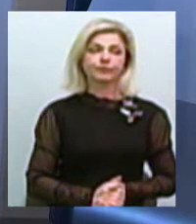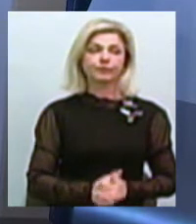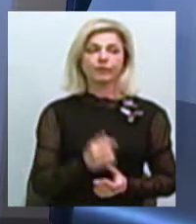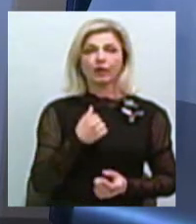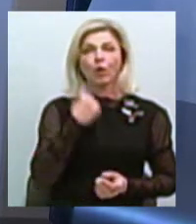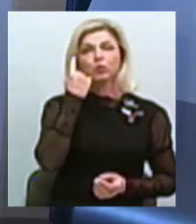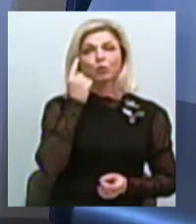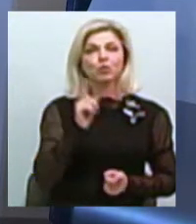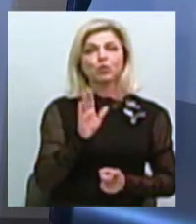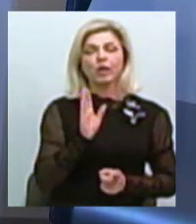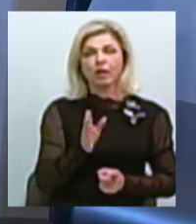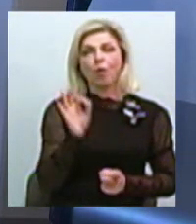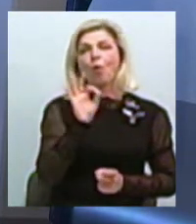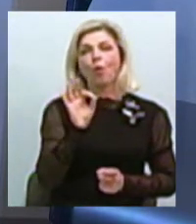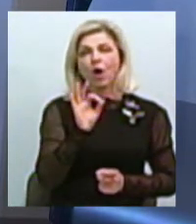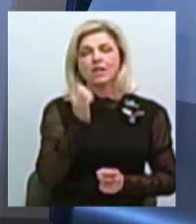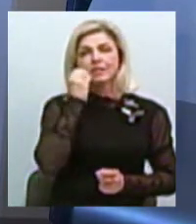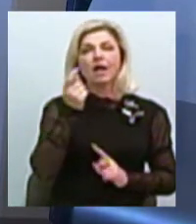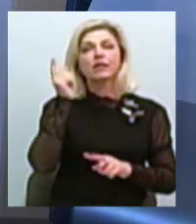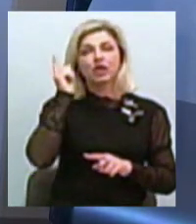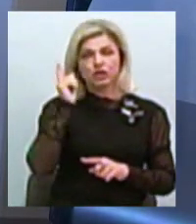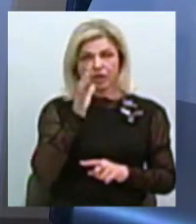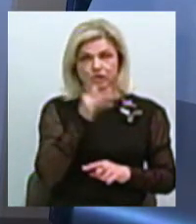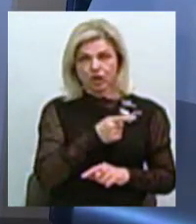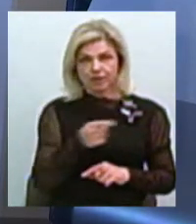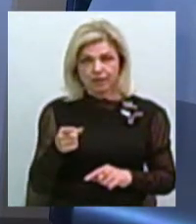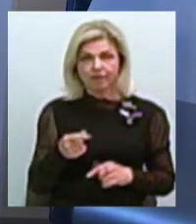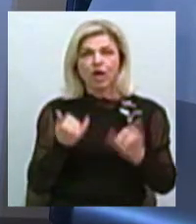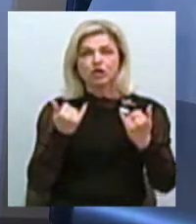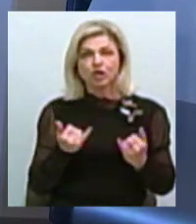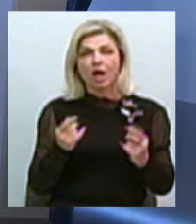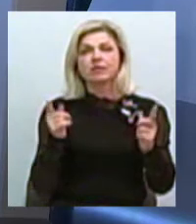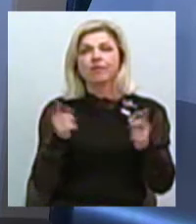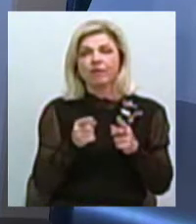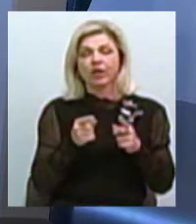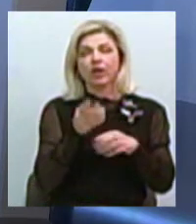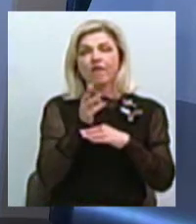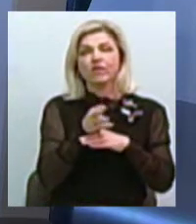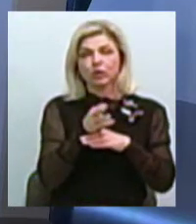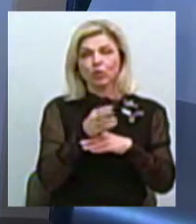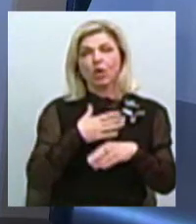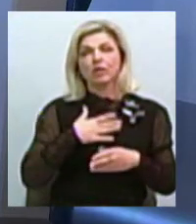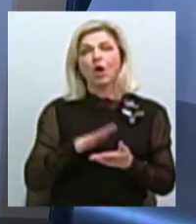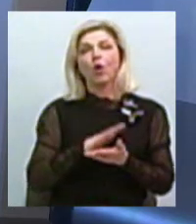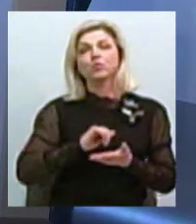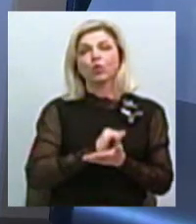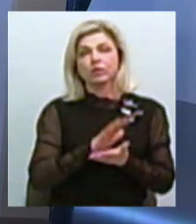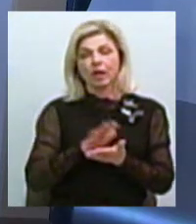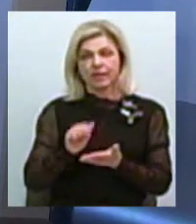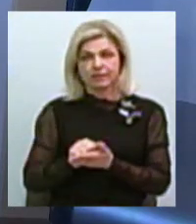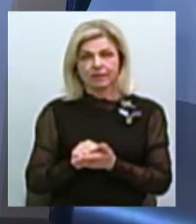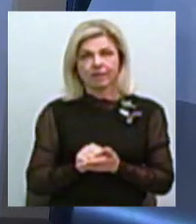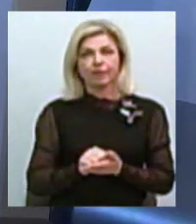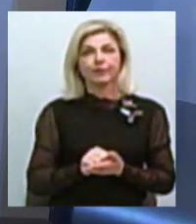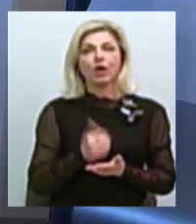і античних часів. А зараз пропоную фрагмент відеосюжету наших колег зі Служби новин Віктори Андрушків та Василя